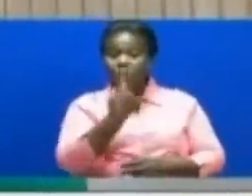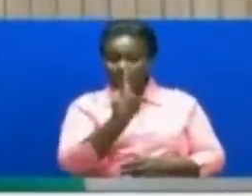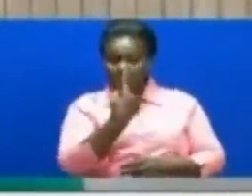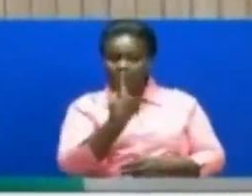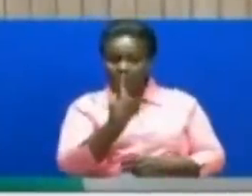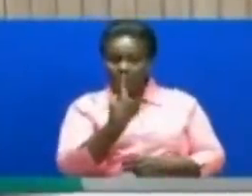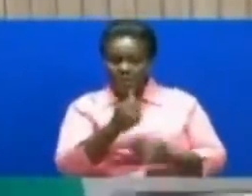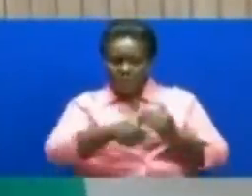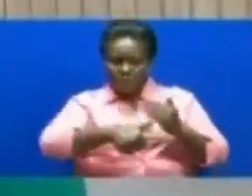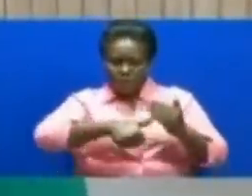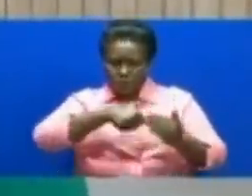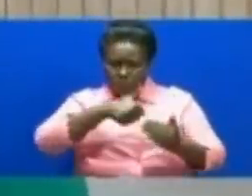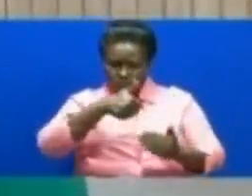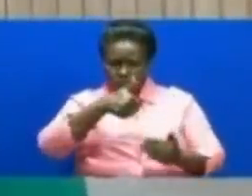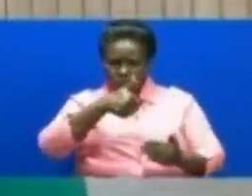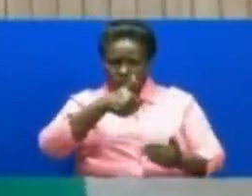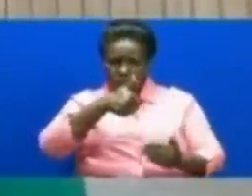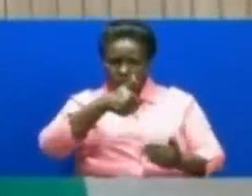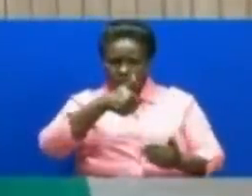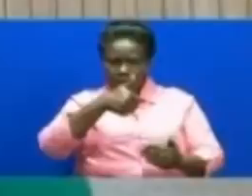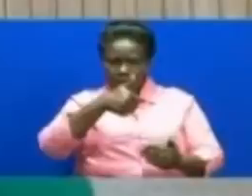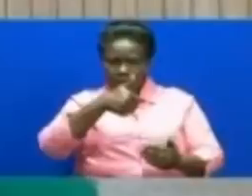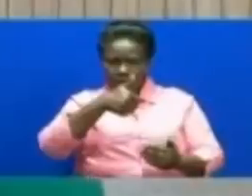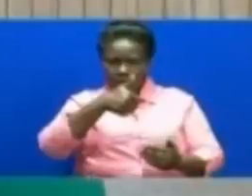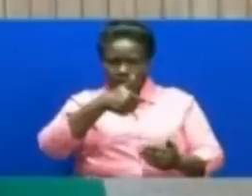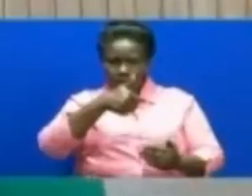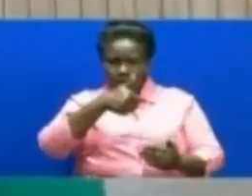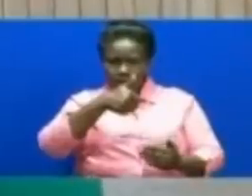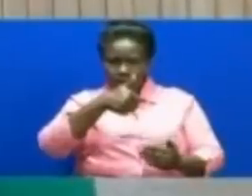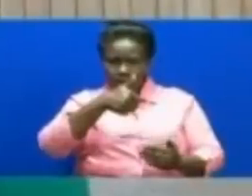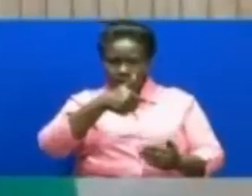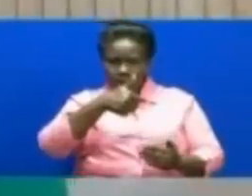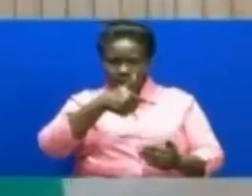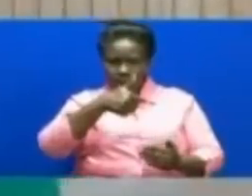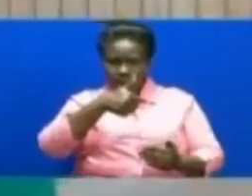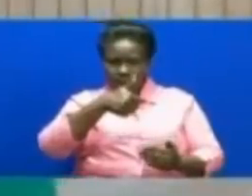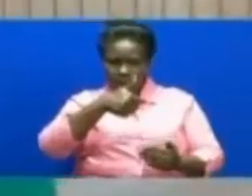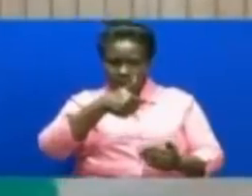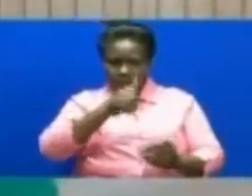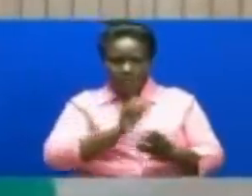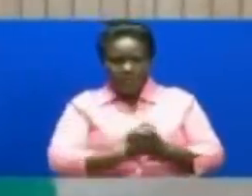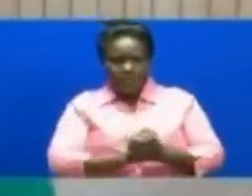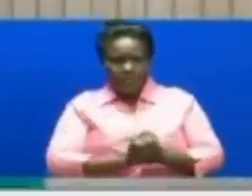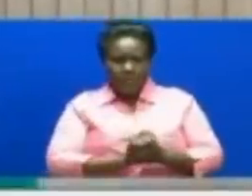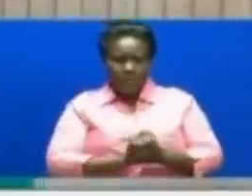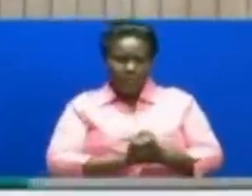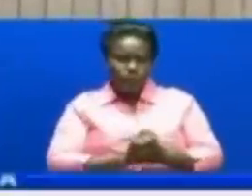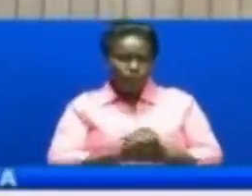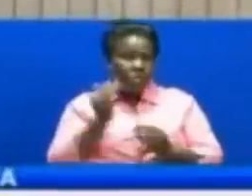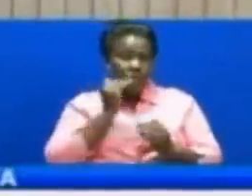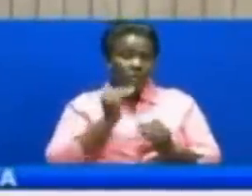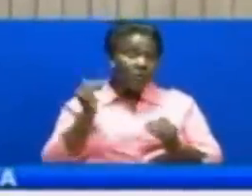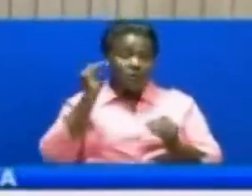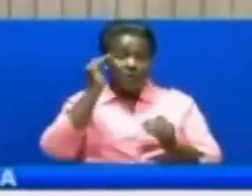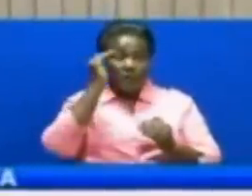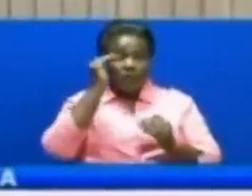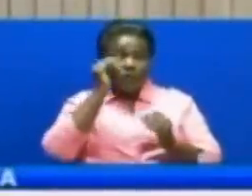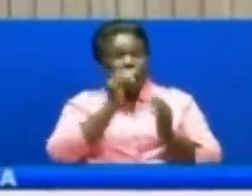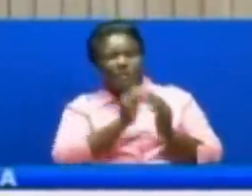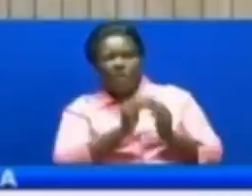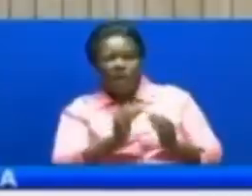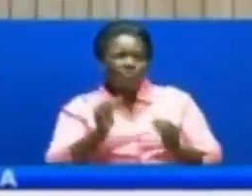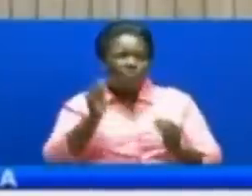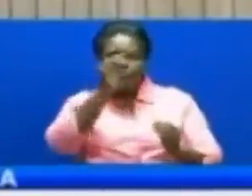kiongozi Katika ungazi muhimu sana Ya uunguzi wachama cha cha